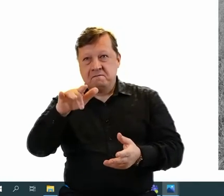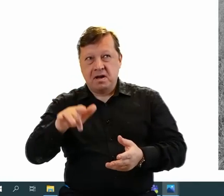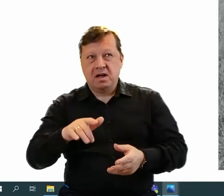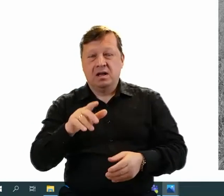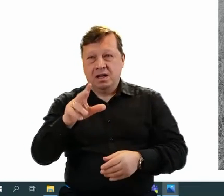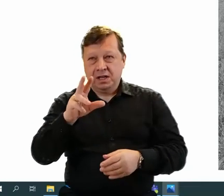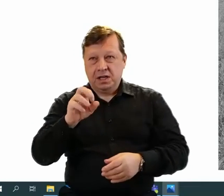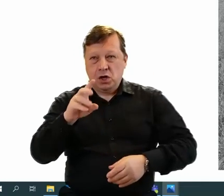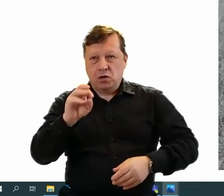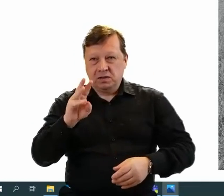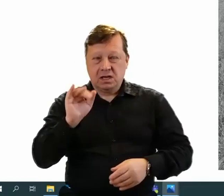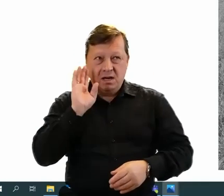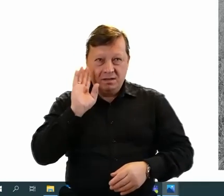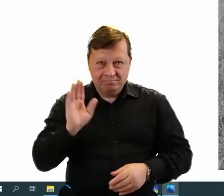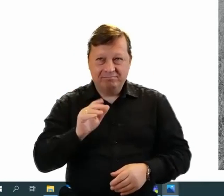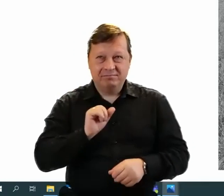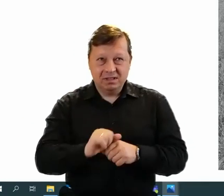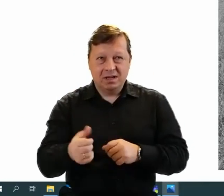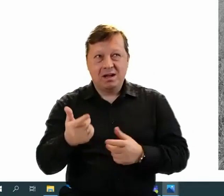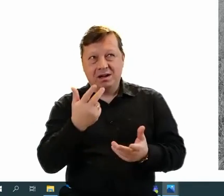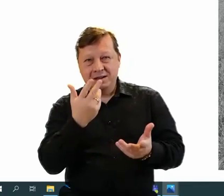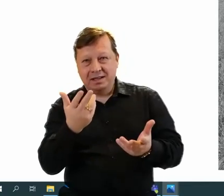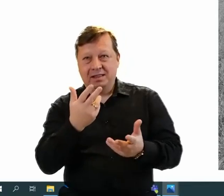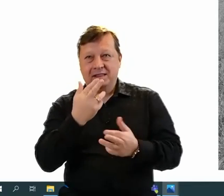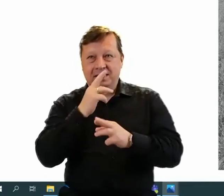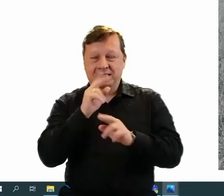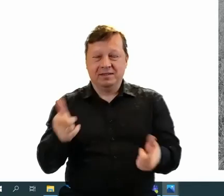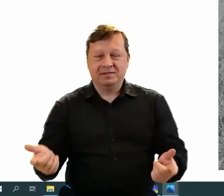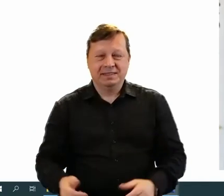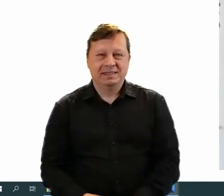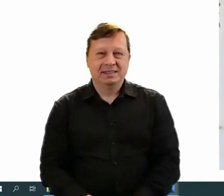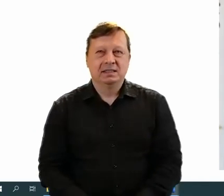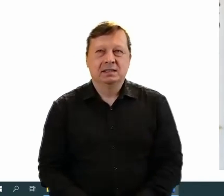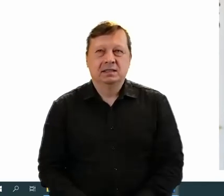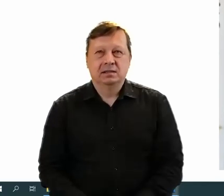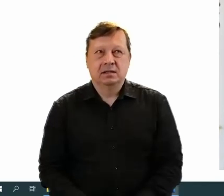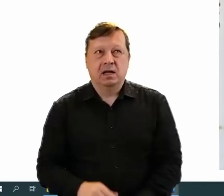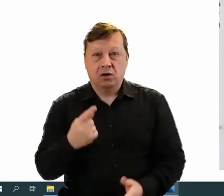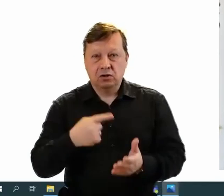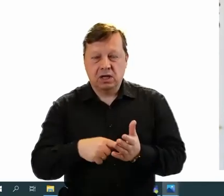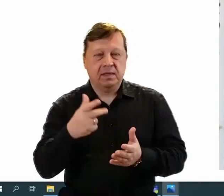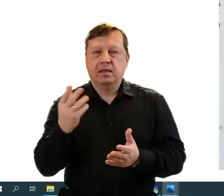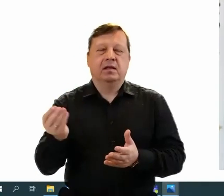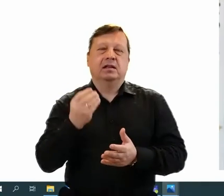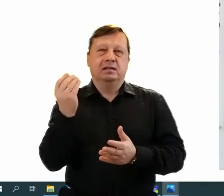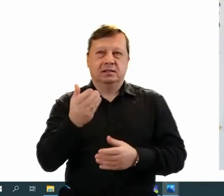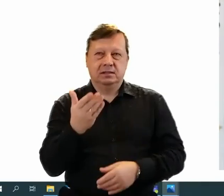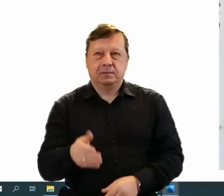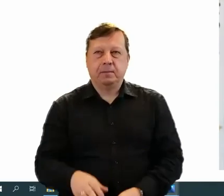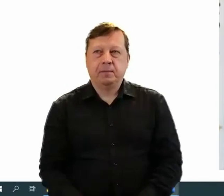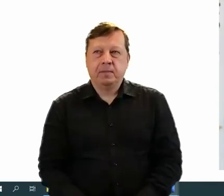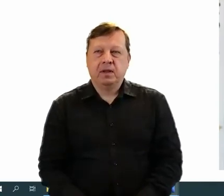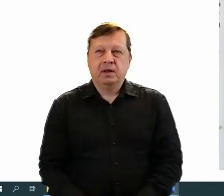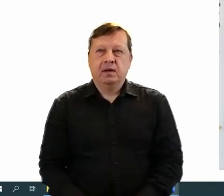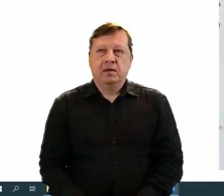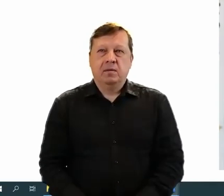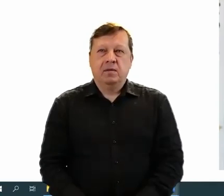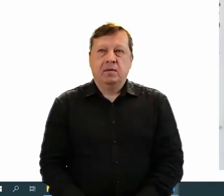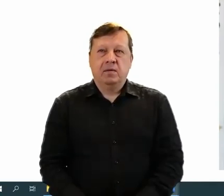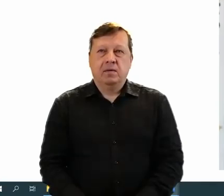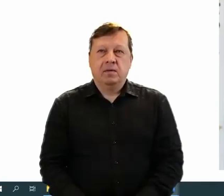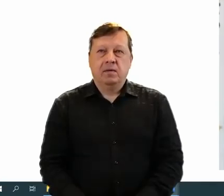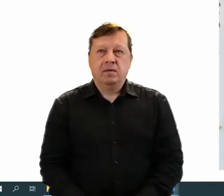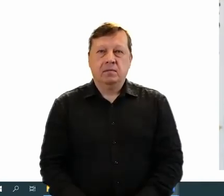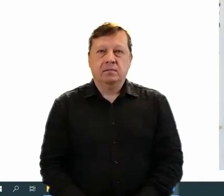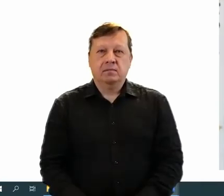kijowska, ale jest to też to miejsce. I to chyba jest ostatnie, prawda? A nie, przepraszam. I to jest, można powiedzieć,